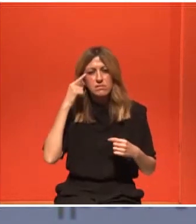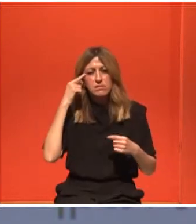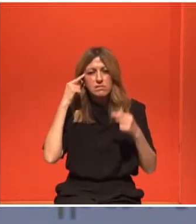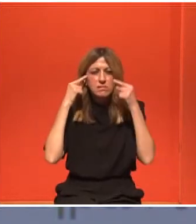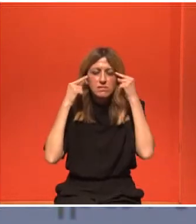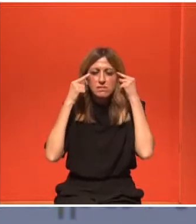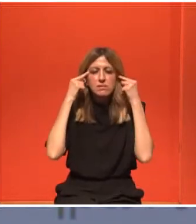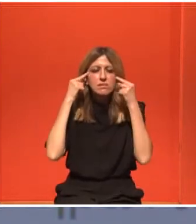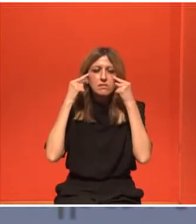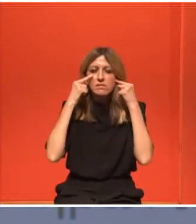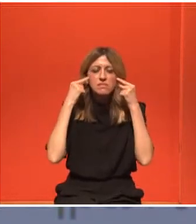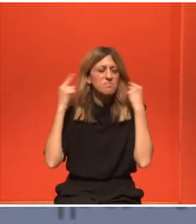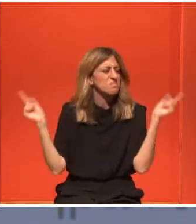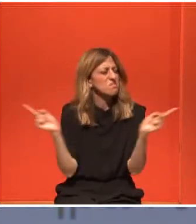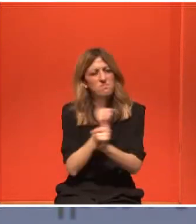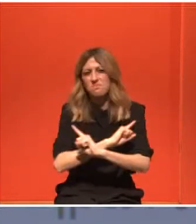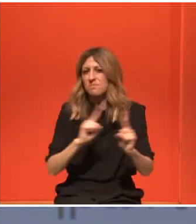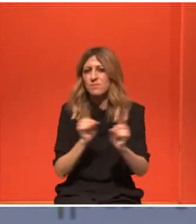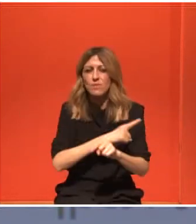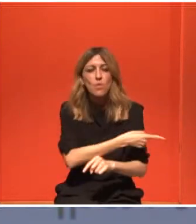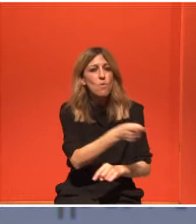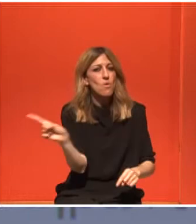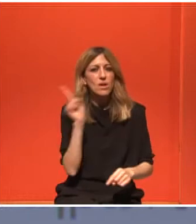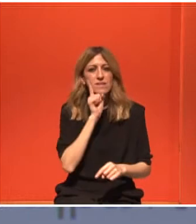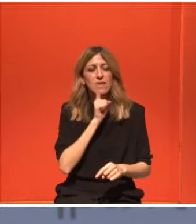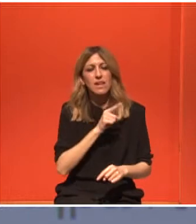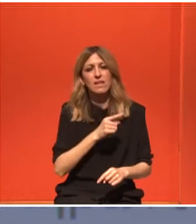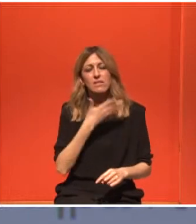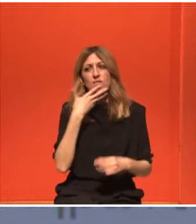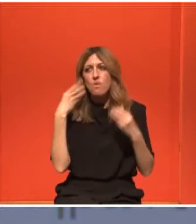Είστε τόσο όμορφες, τόσο δυνατές,